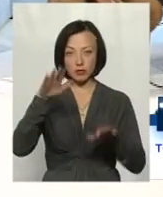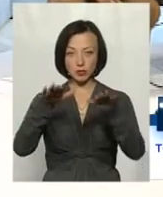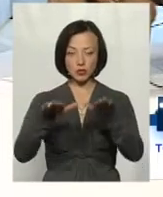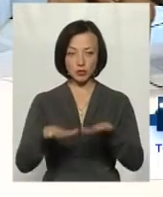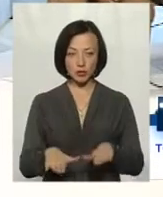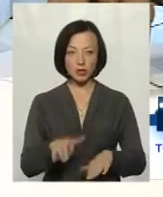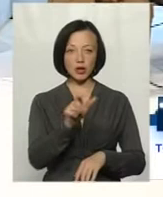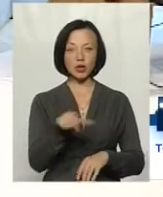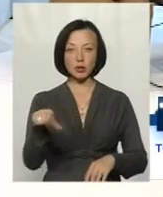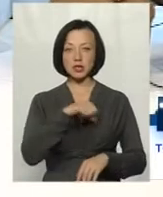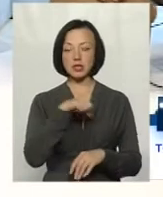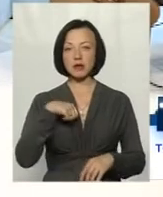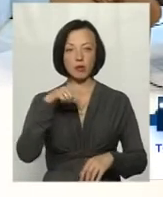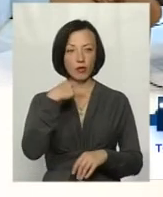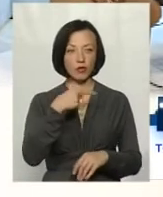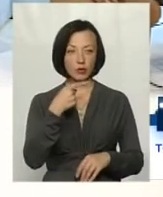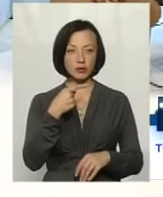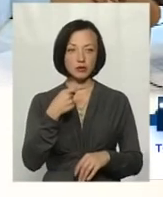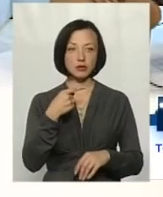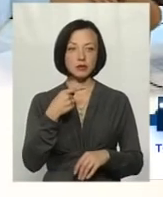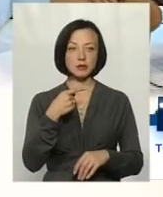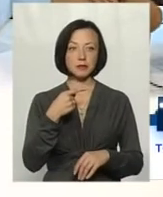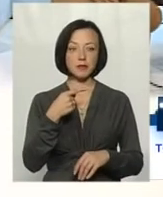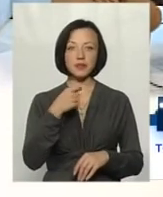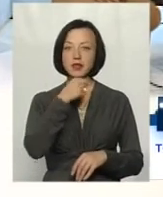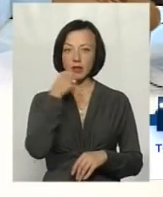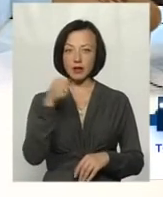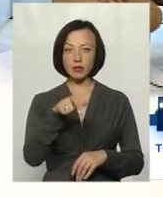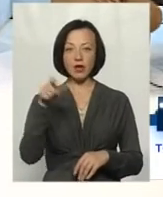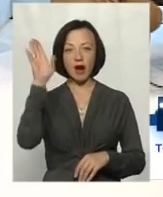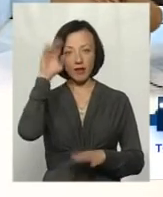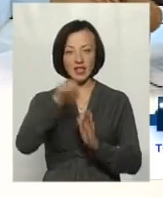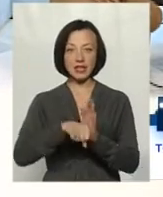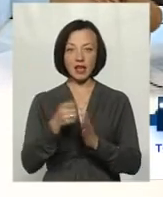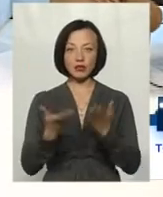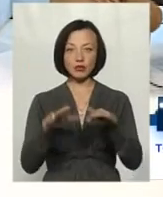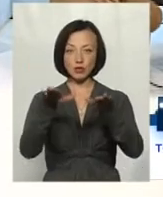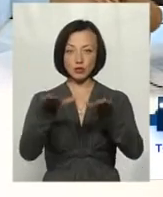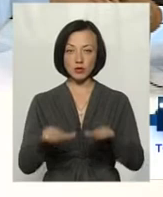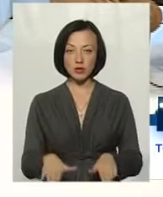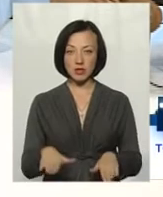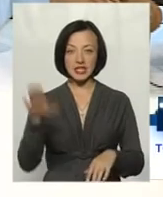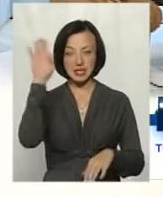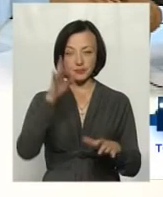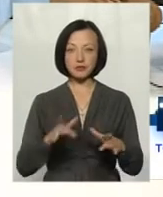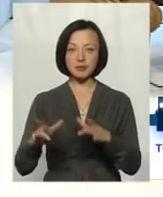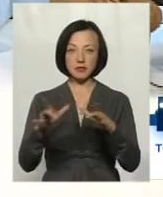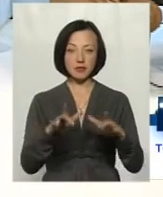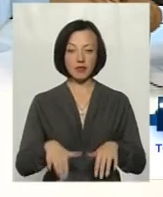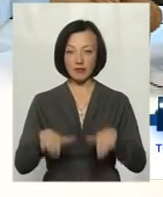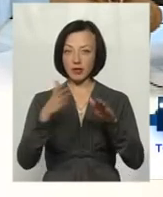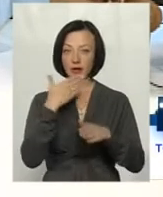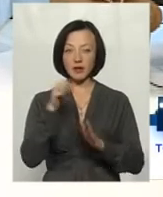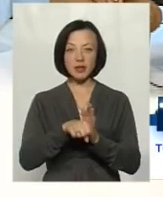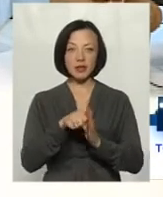ті люди, які живуть, скажімо, за 60, вони говорять, що в Криницях, якщо спустили в минулому році ставок, і він не набрався, то